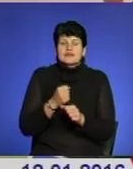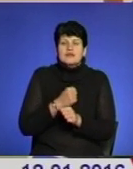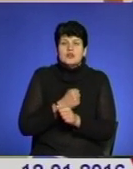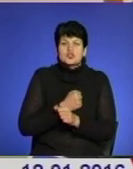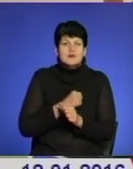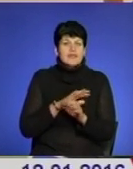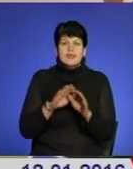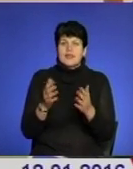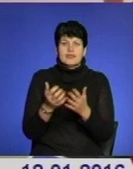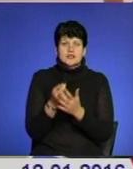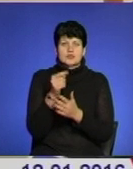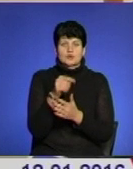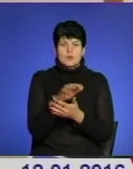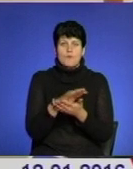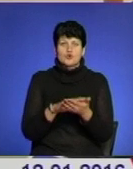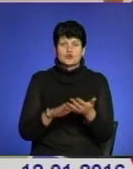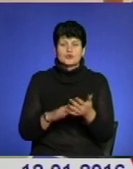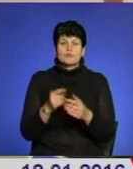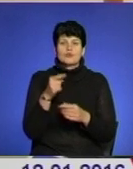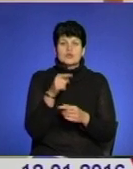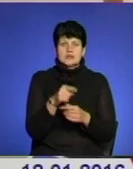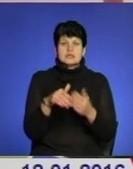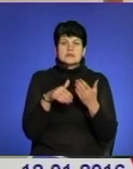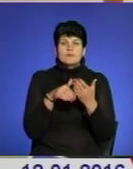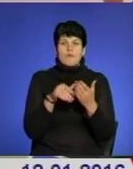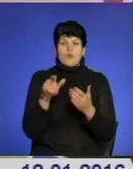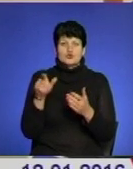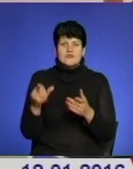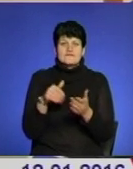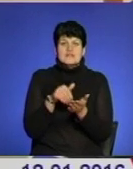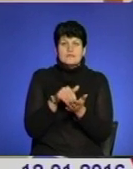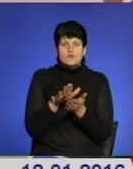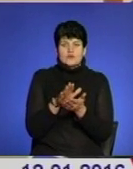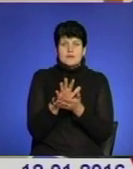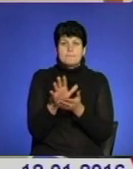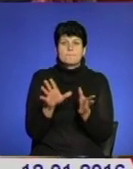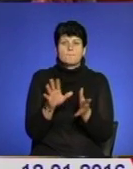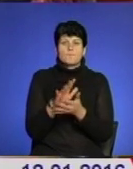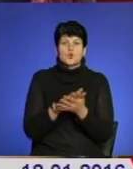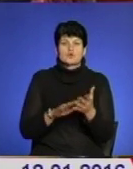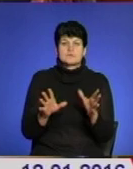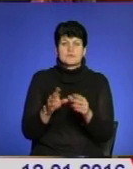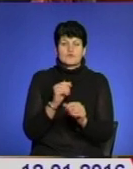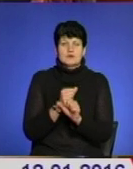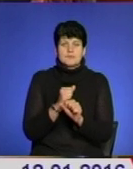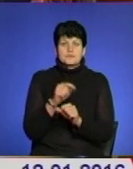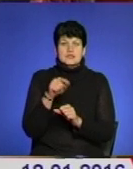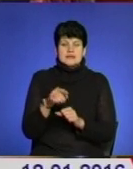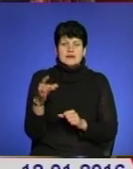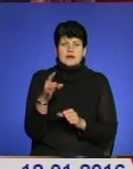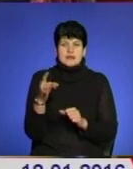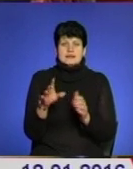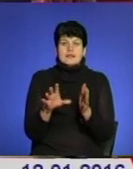не знайшла тоді продовження, тому що ті спонсори відмовилися продовжувати співпрацю. Цього разу впровадження